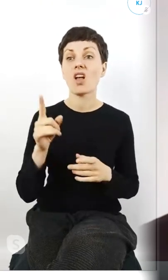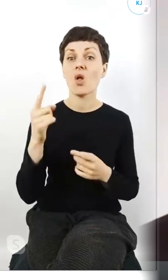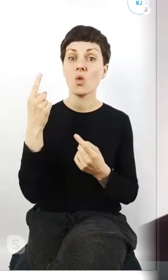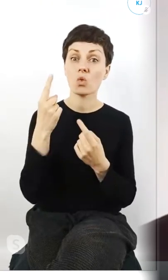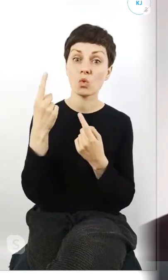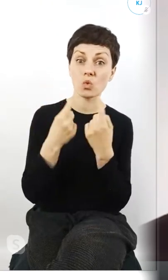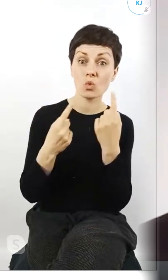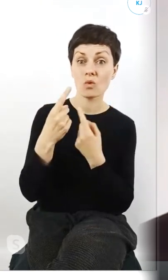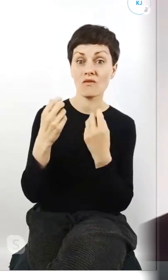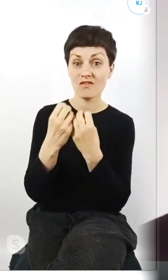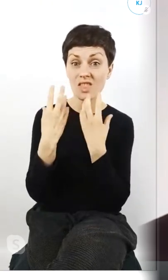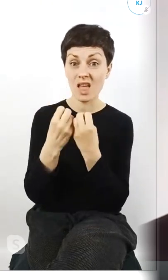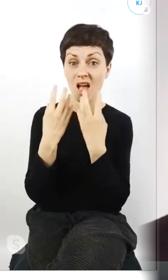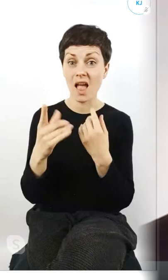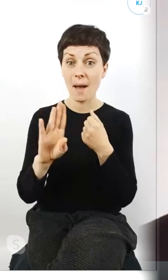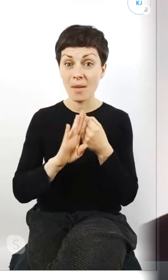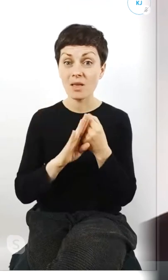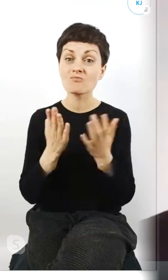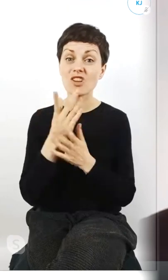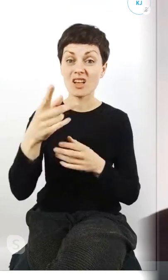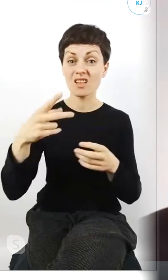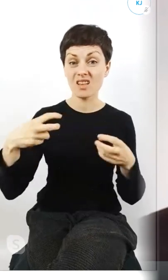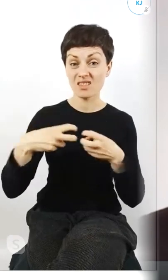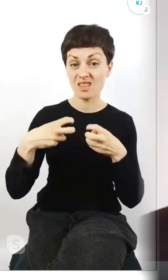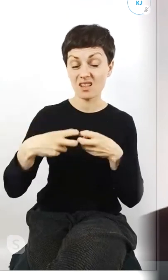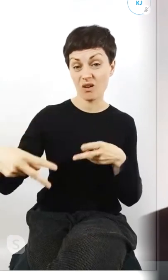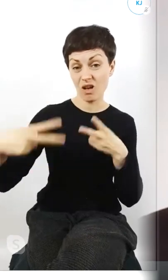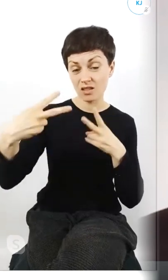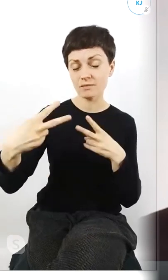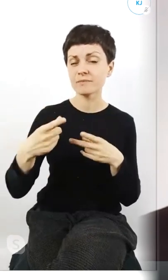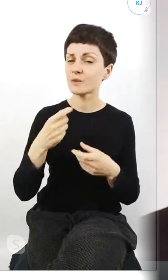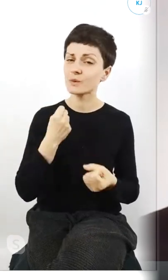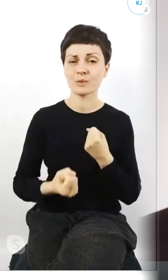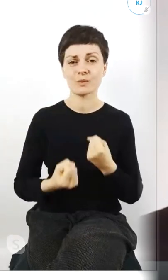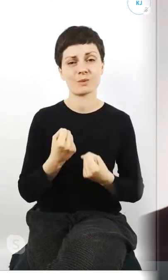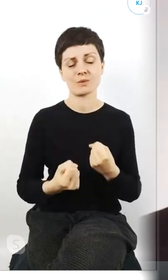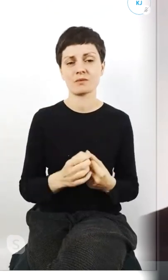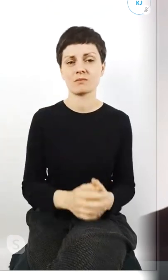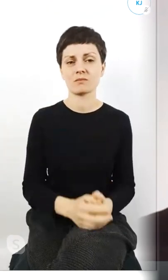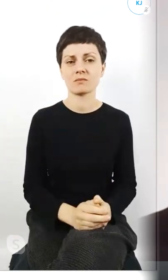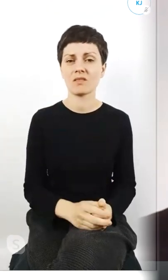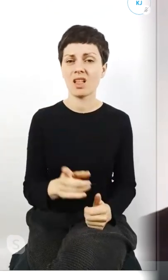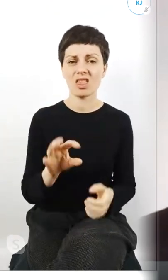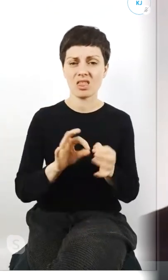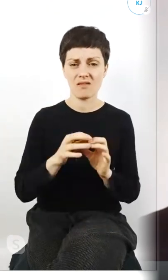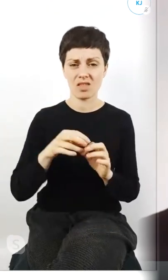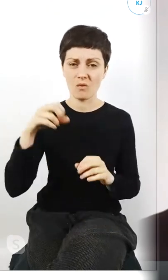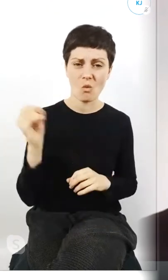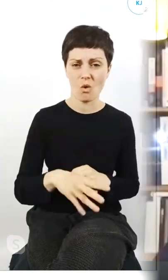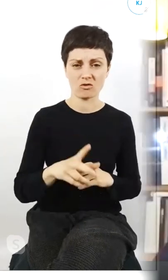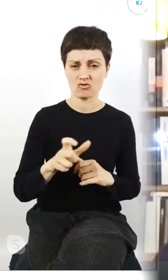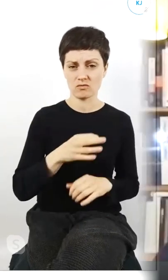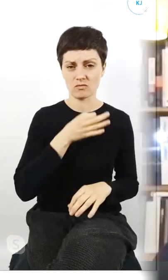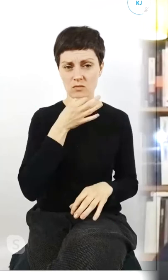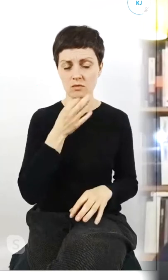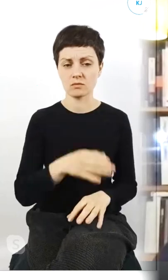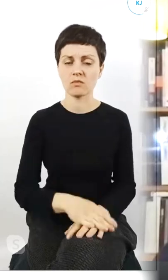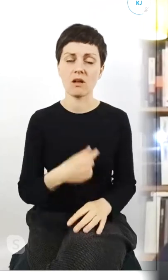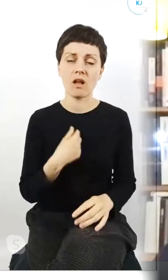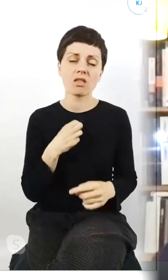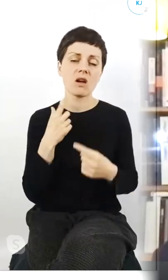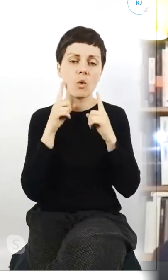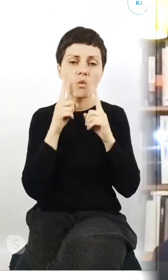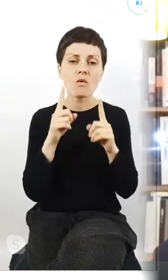przez ekran bardzo utrudnia i myślę, że nawet pogarsza niż polepsza tak sądzę.